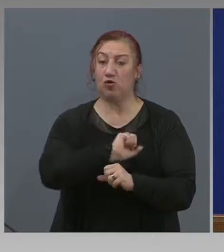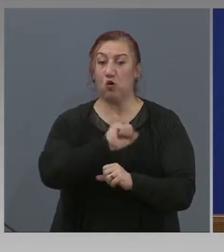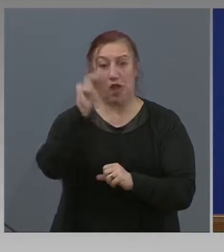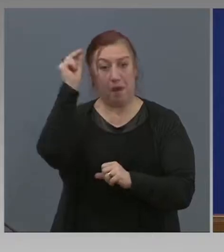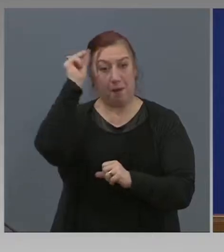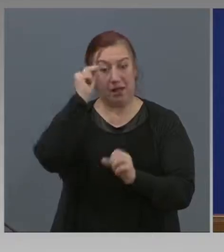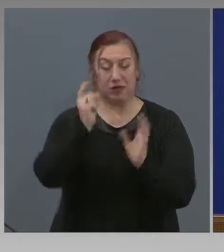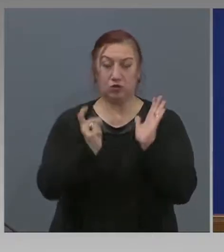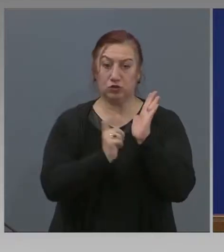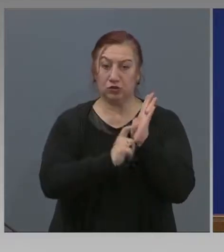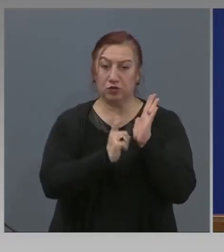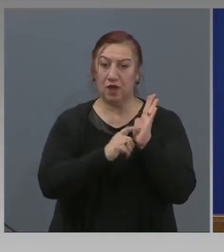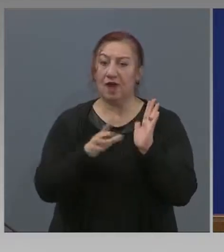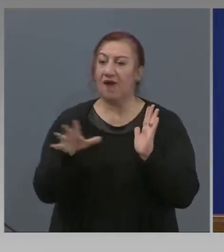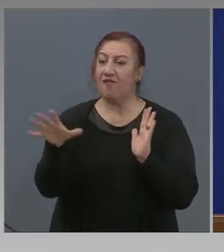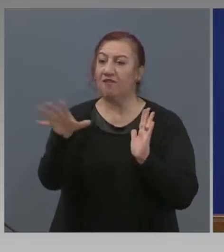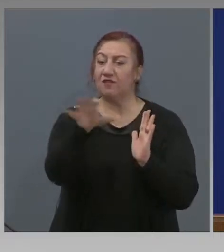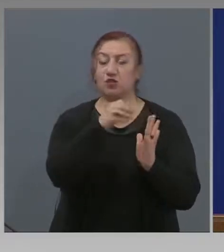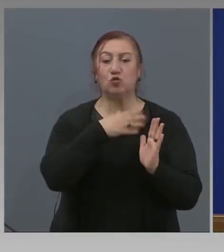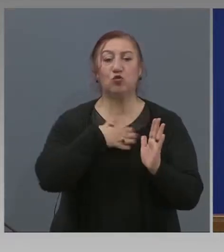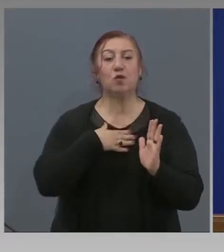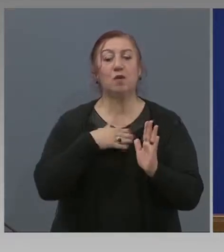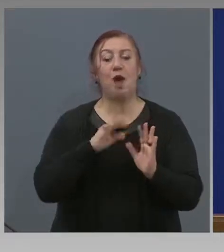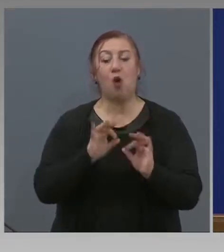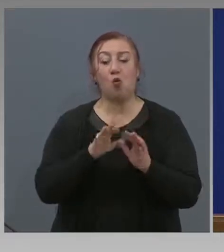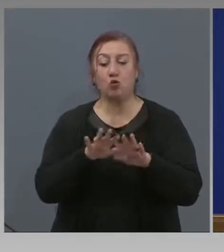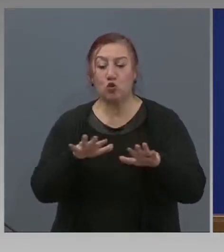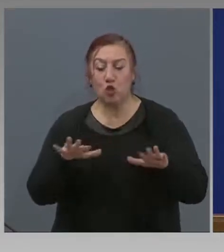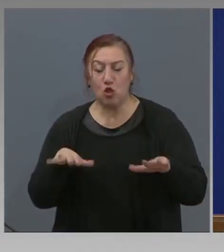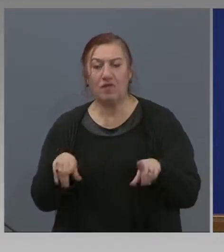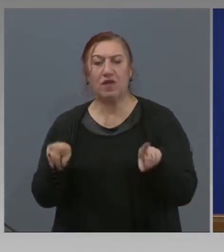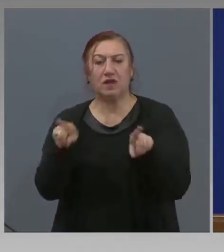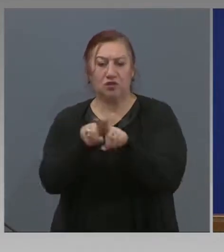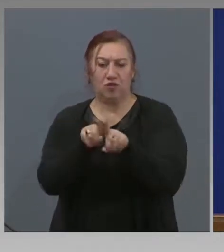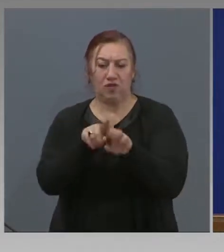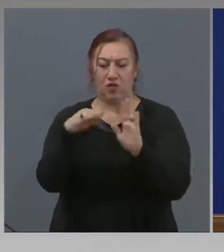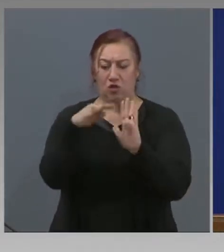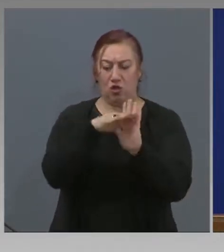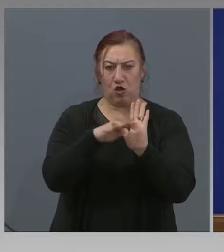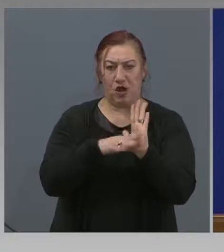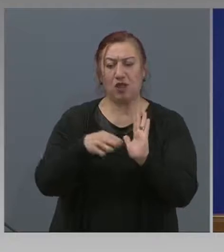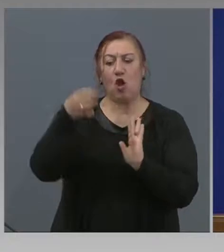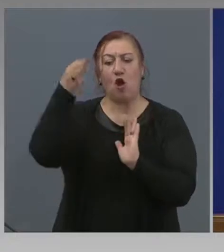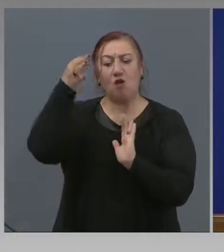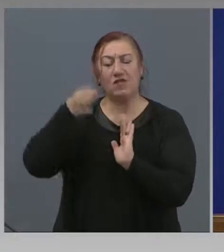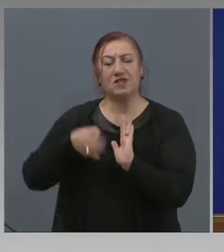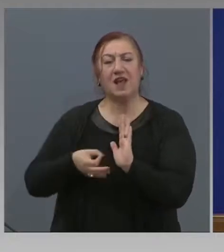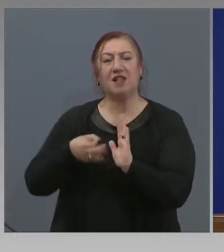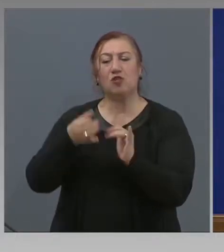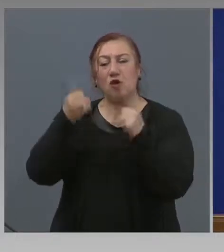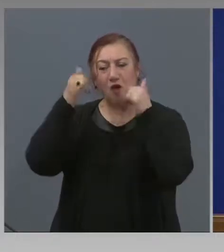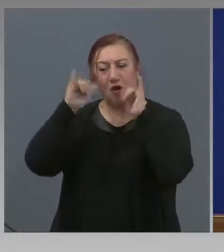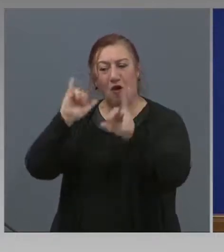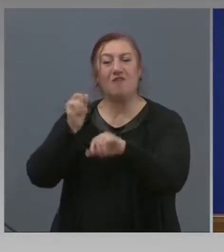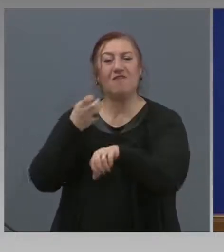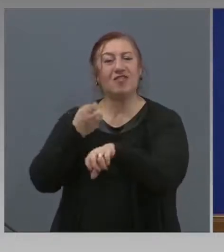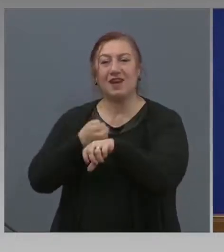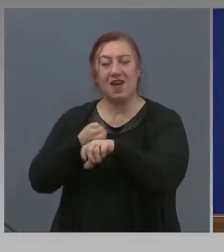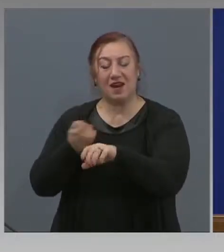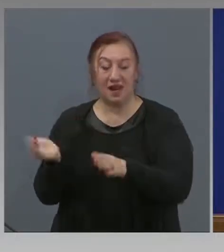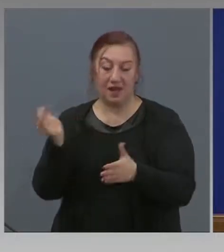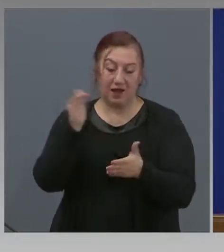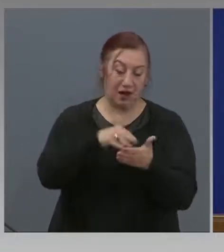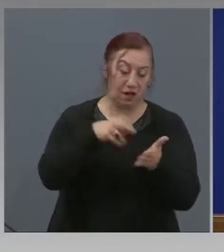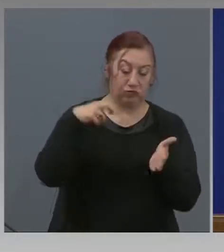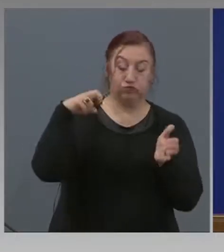всички, които имат съответните услови и по съответния ред с присъствие на официален ветеринарен лекар могат да